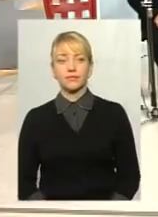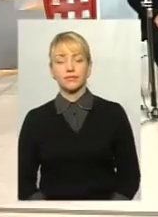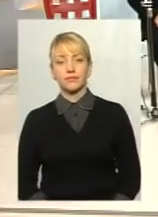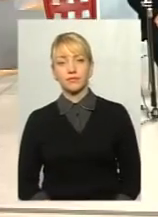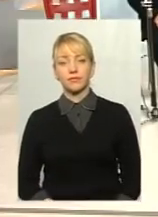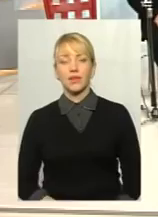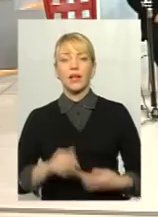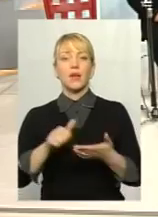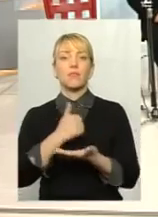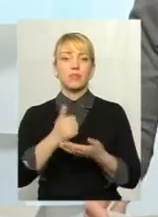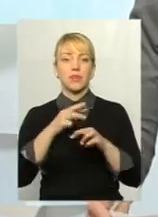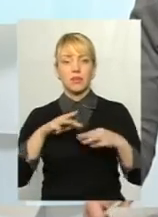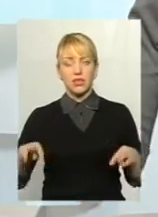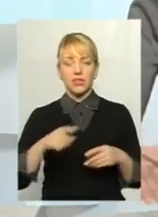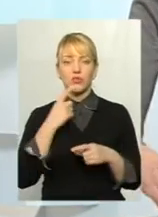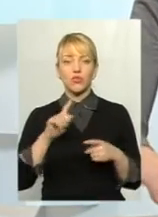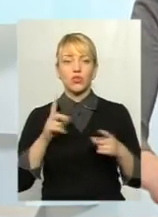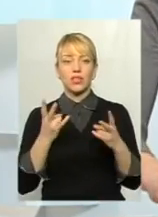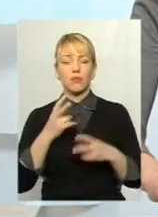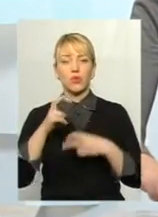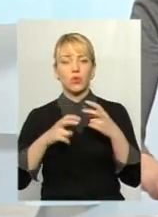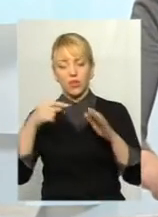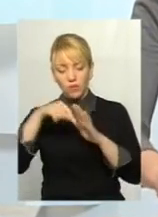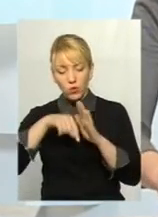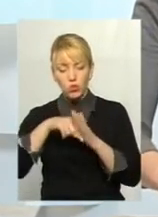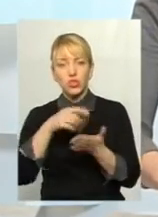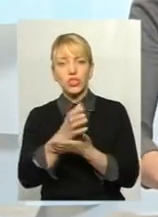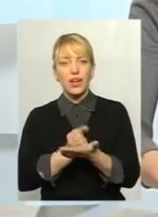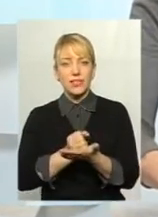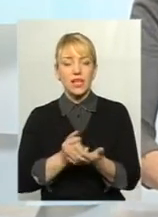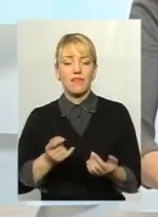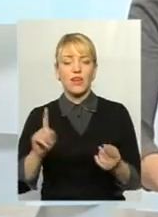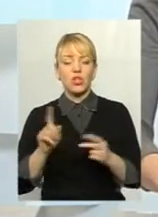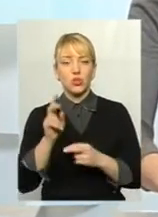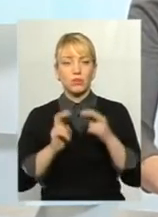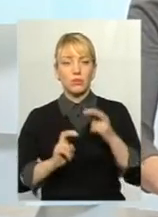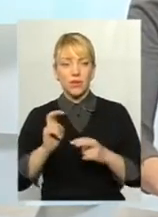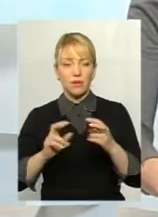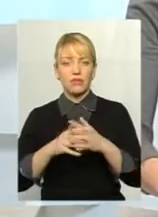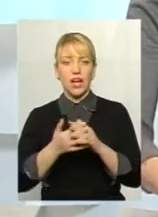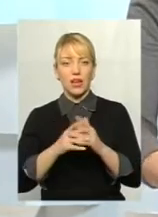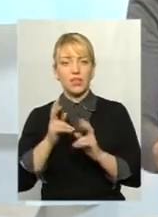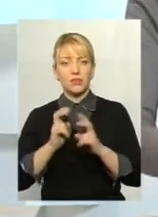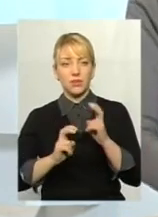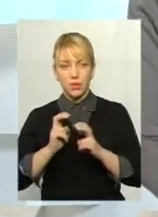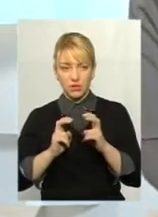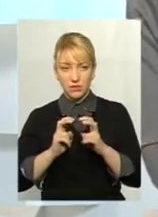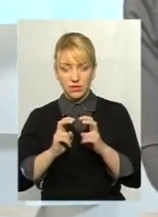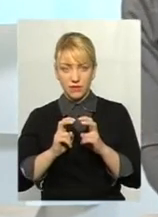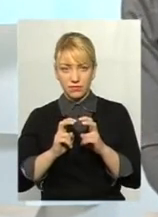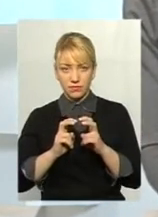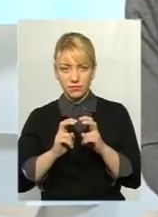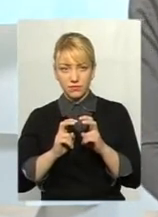прем'єр заявляє, що треба шукати внутрішні резерви, щоб підприємства, аграрні підприємства, це теж підприємства,